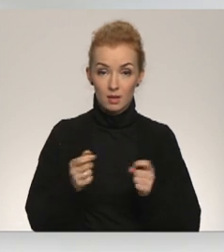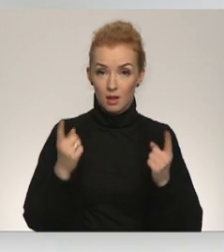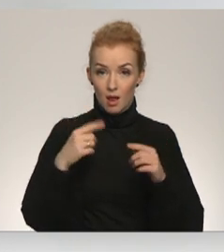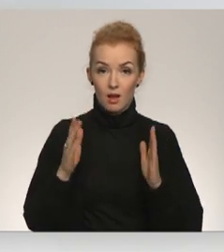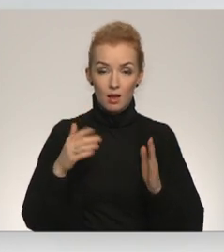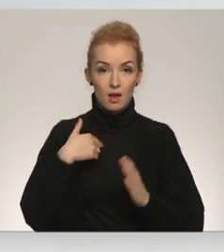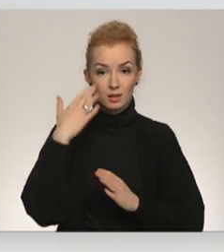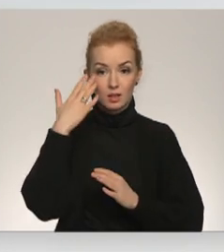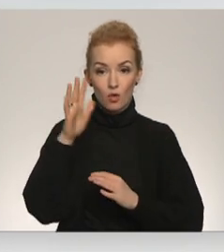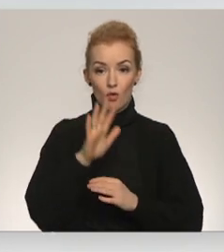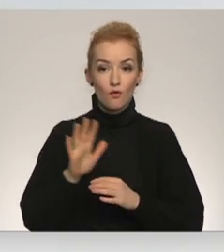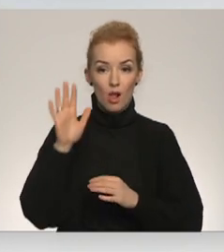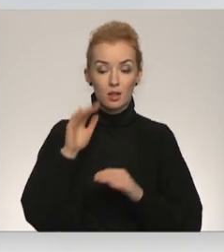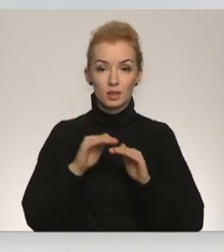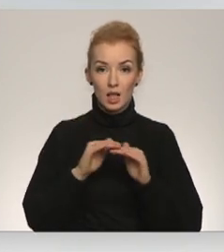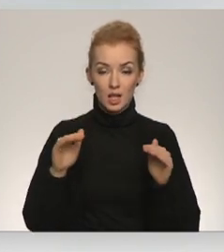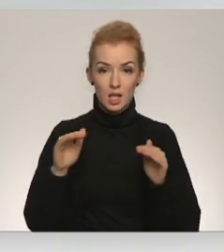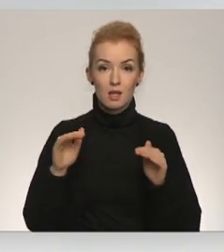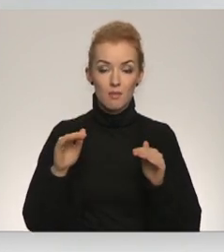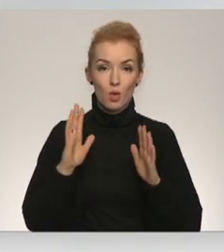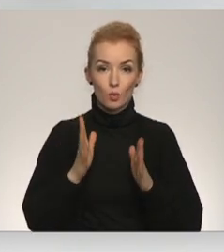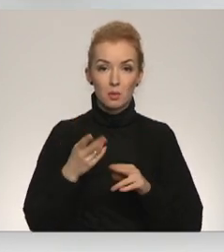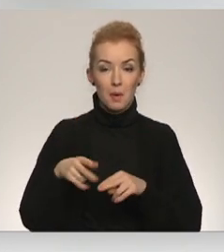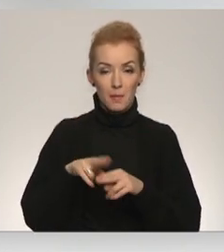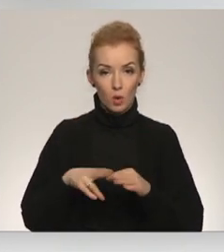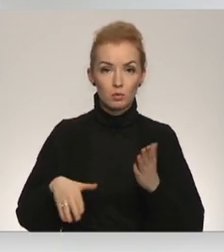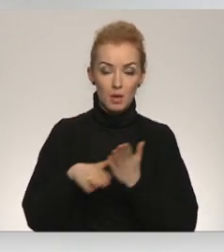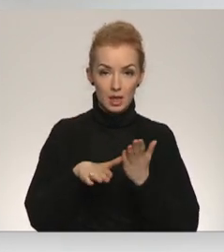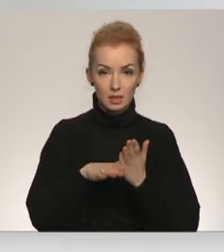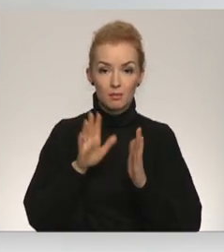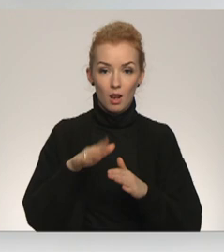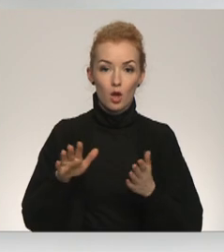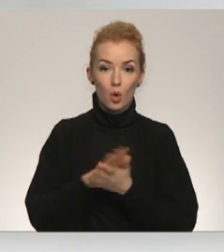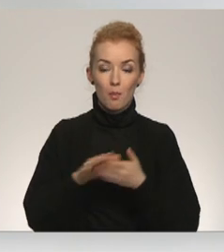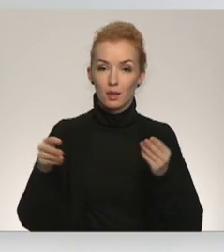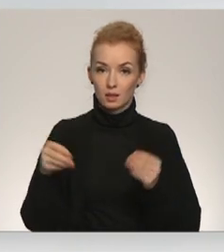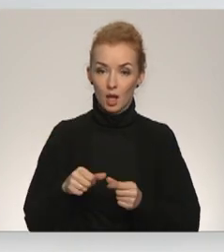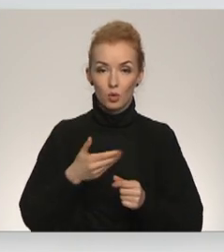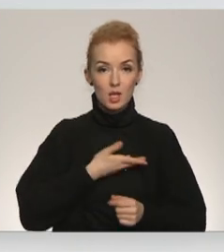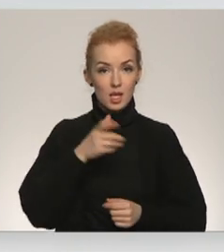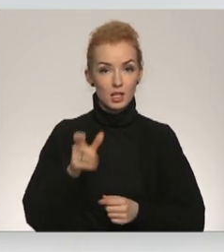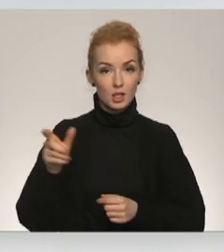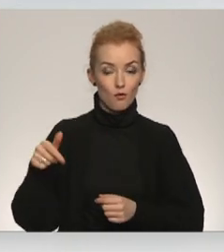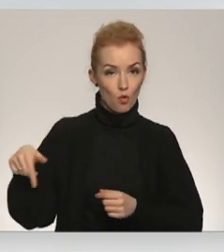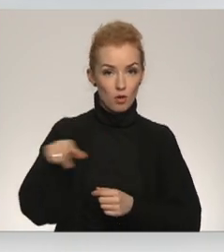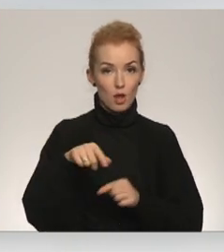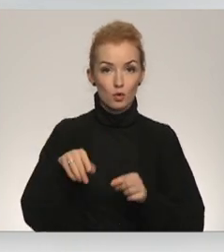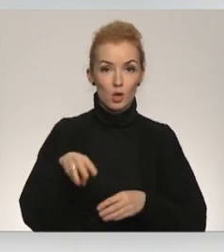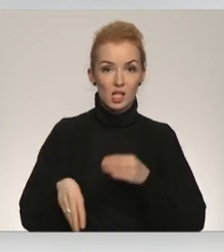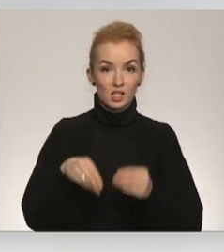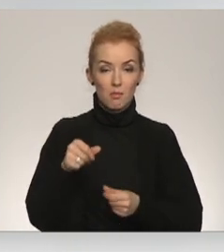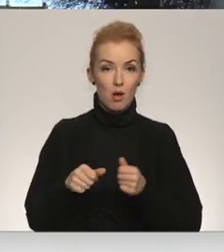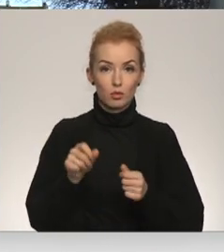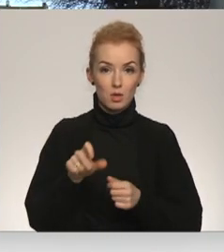kā es ceru, ka valsts līmenī arī tiks papilds risināja meklēti, lai kompensētu iedzīvotājiem šo izmaksu